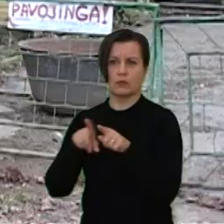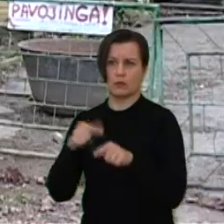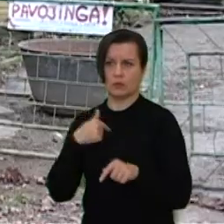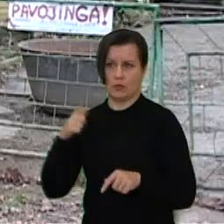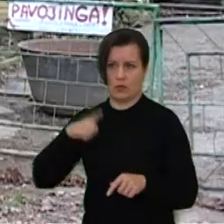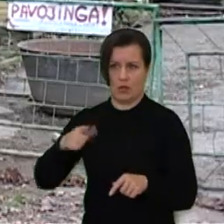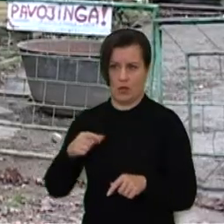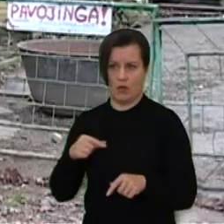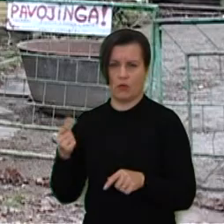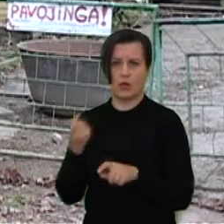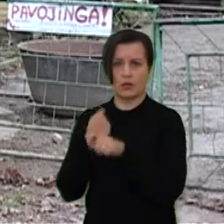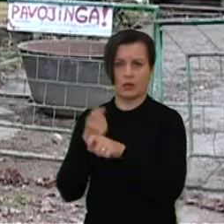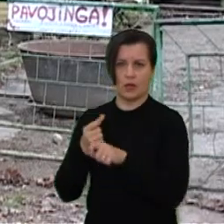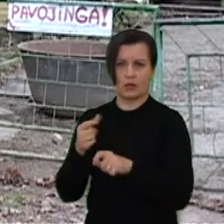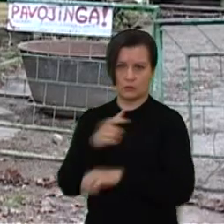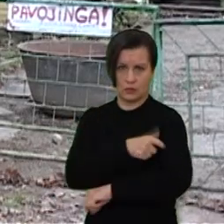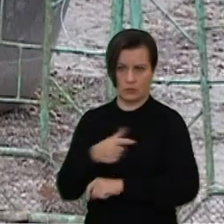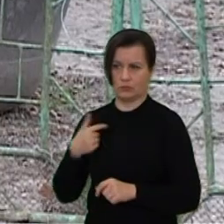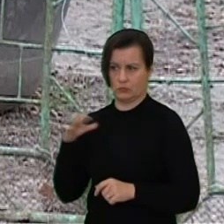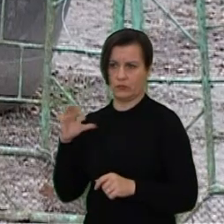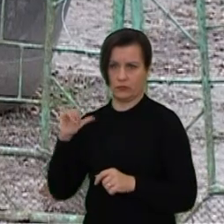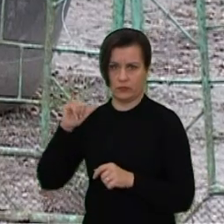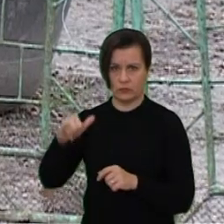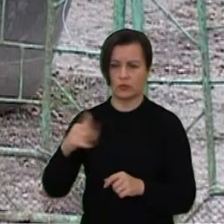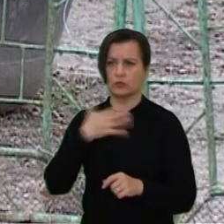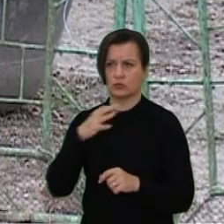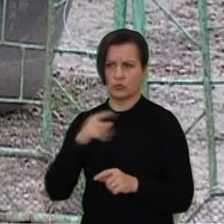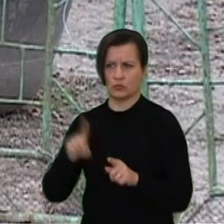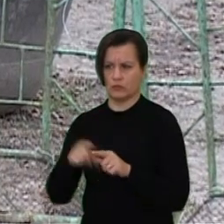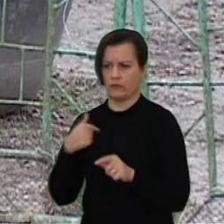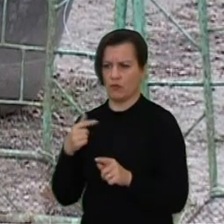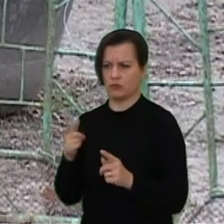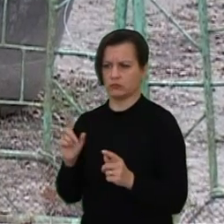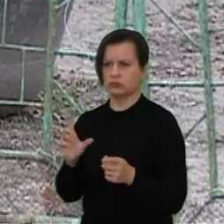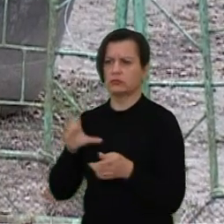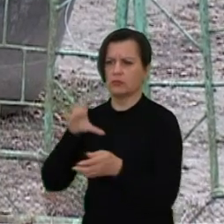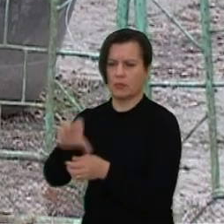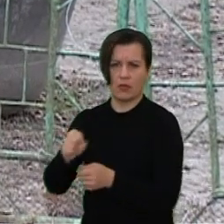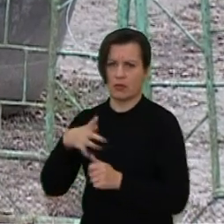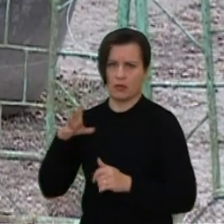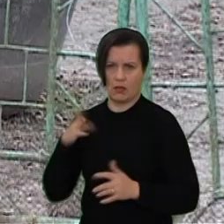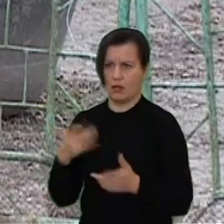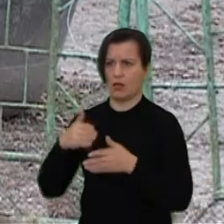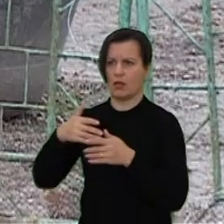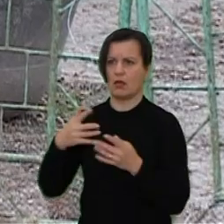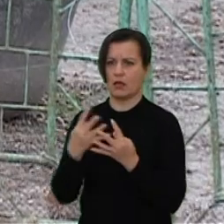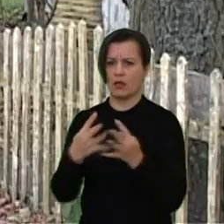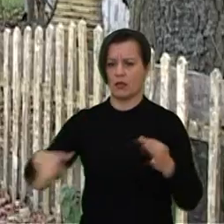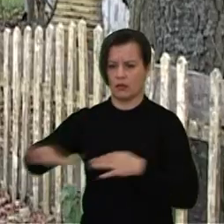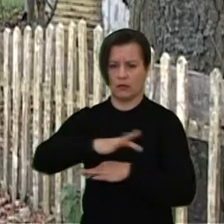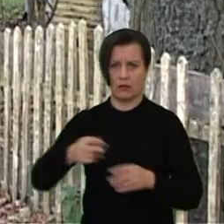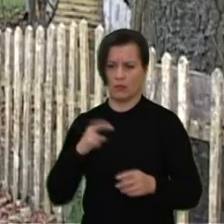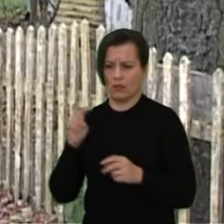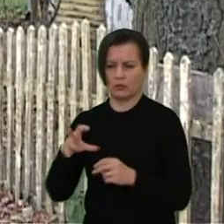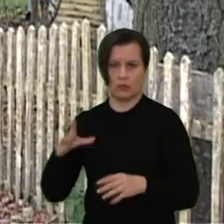ekipažą, taip pat mūsų laukia kiedainių miesto seniūnas. Šunis mūsų neprisileido, jie buvo pakankamai agresyvūs, į kiemą mes įeiti negalėjom.